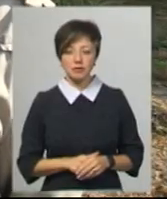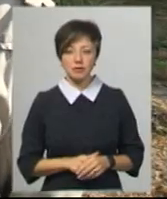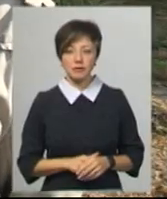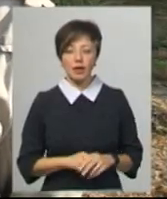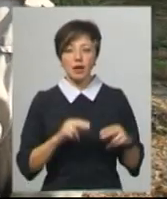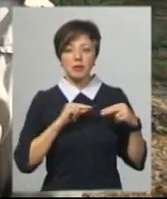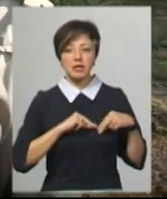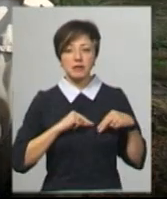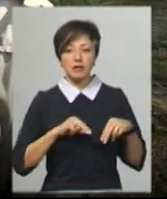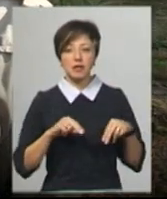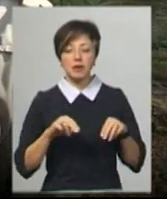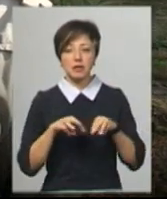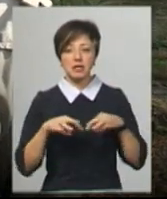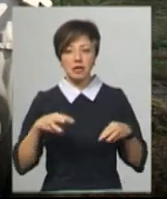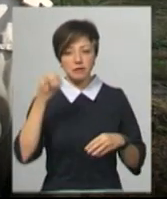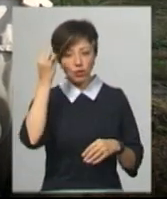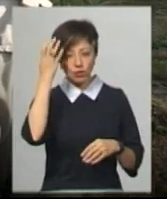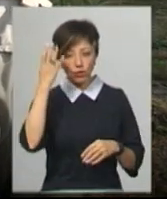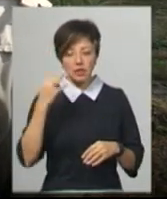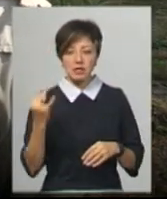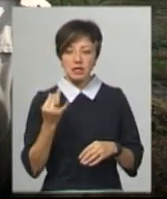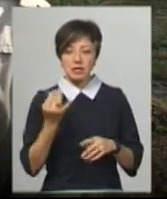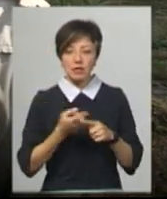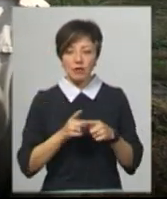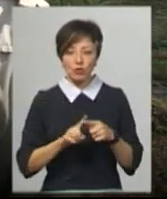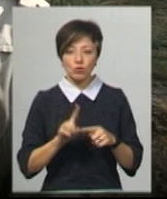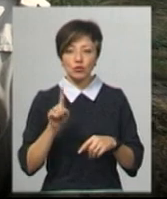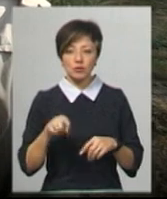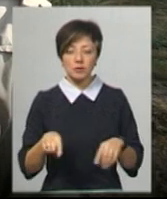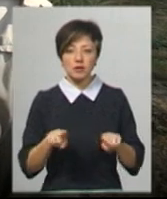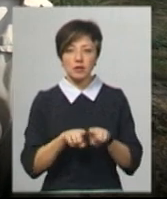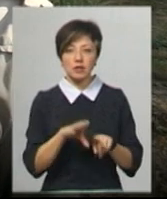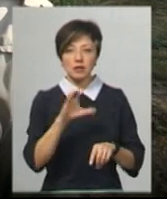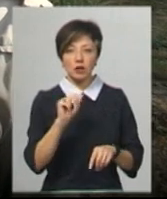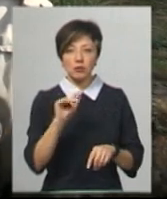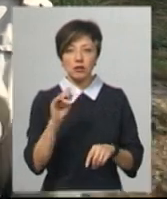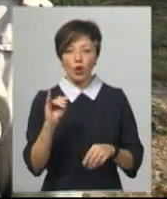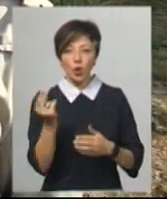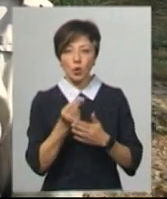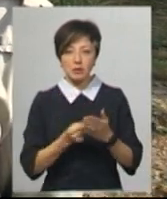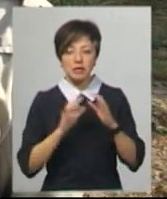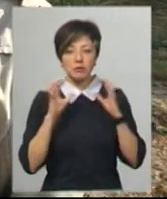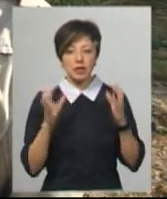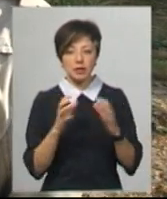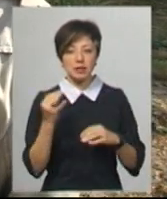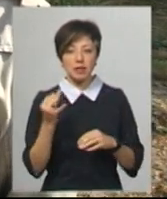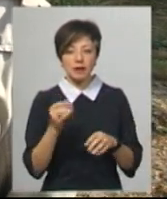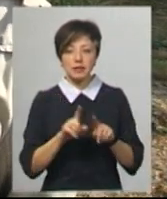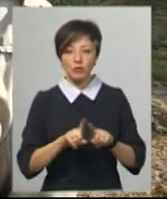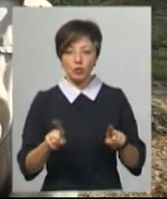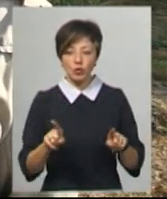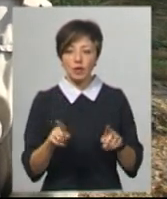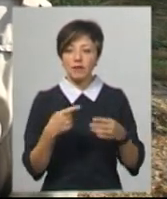Працівники Міністерства культури зацікалися в тому, щоб самчиківський розпис зберегти, тому що він цікавий, самобутній розпис,